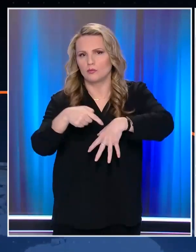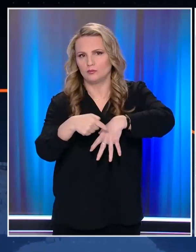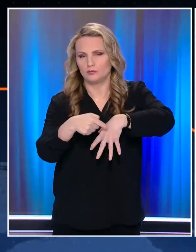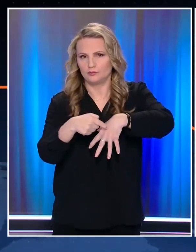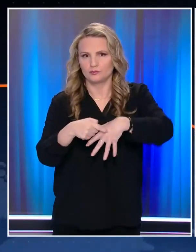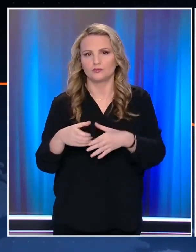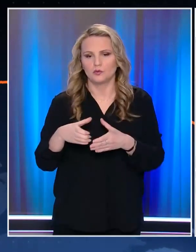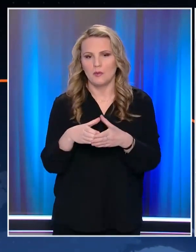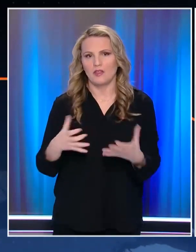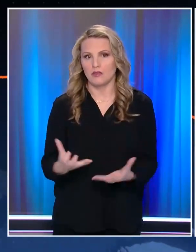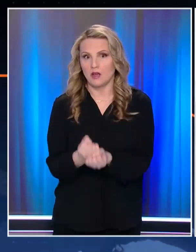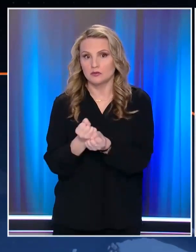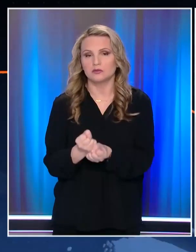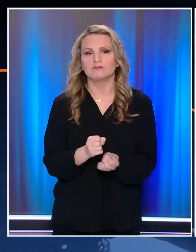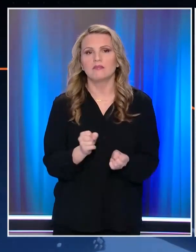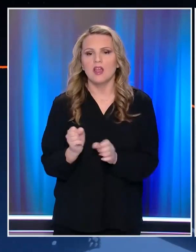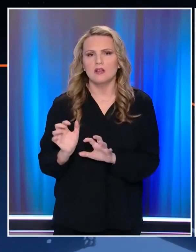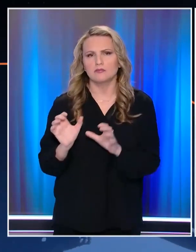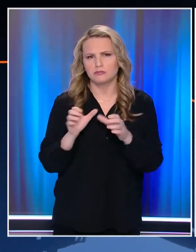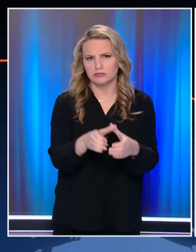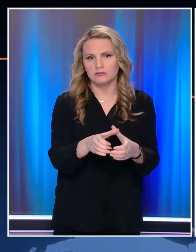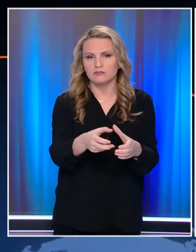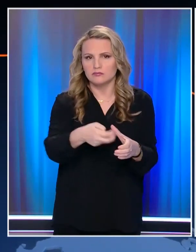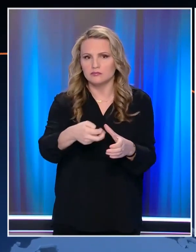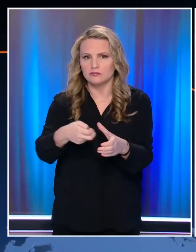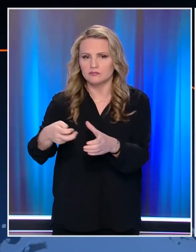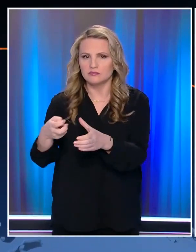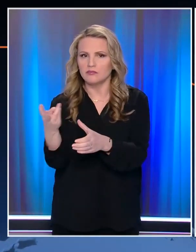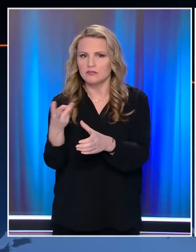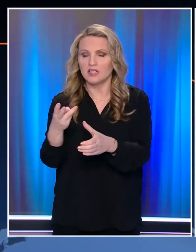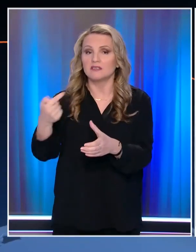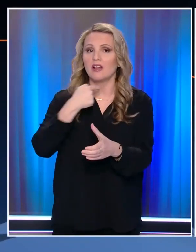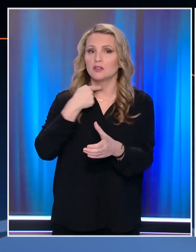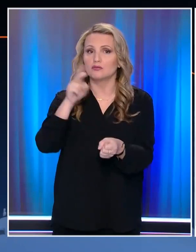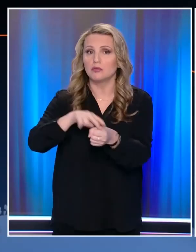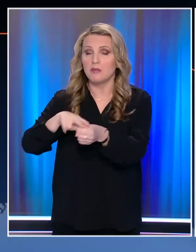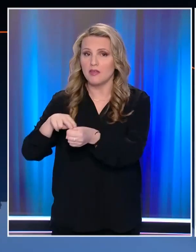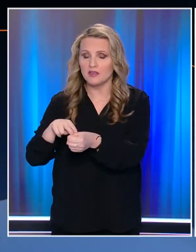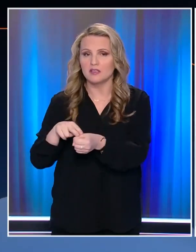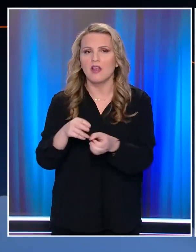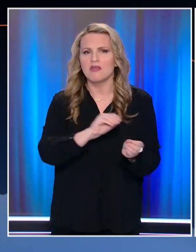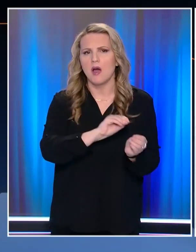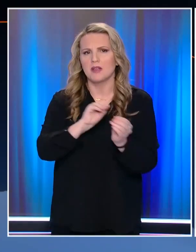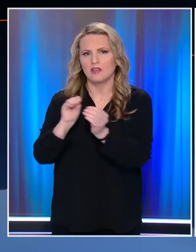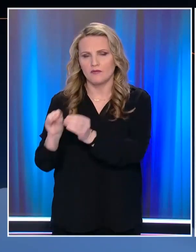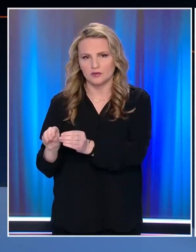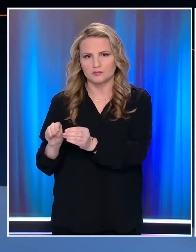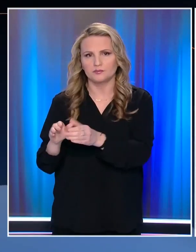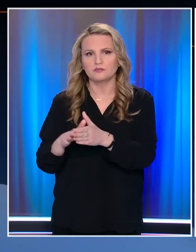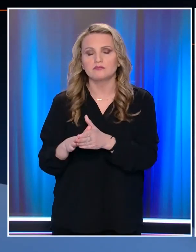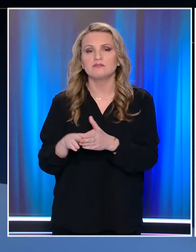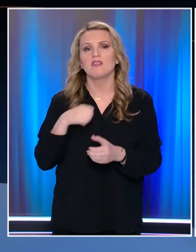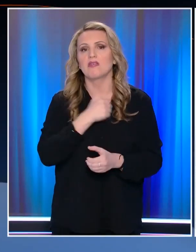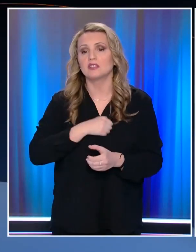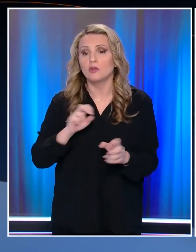Διασωστικά συνεργεία να μεταφέρουν τους τρεις άτυχους ορυβάτες οι οποίοι εντοπίστηκαν χωρίς να έχουν τις αισθήσεις τους εντοπίστηκαν δυστυχώς